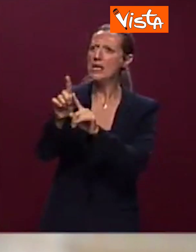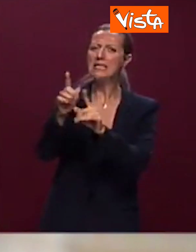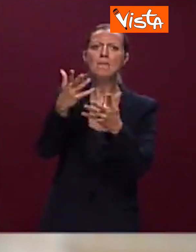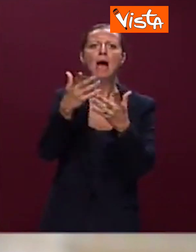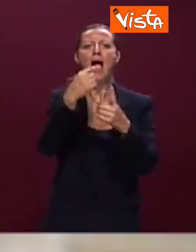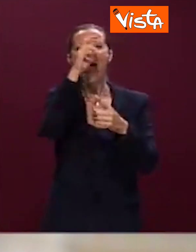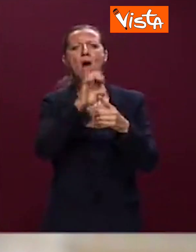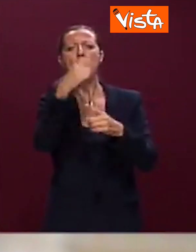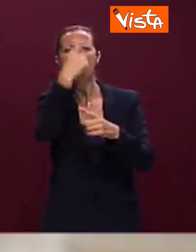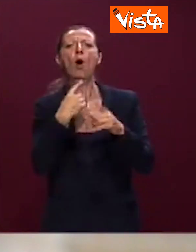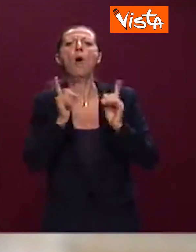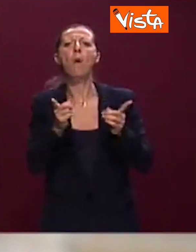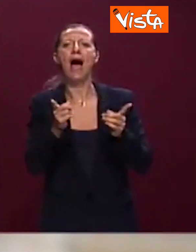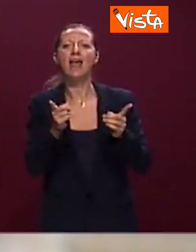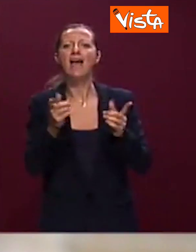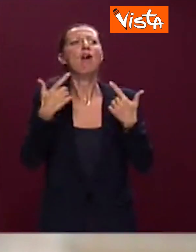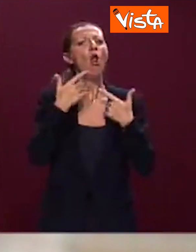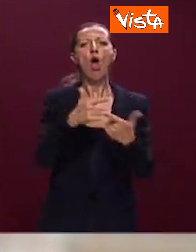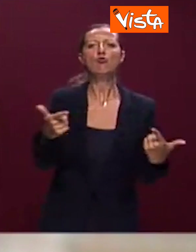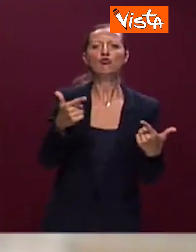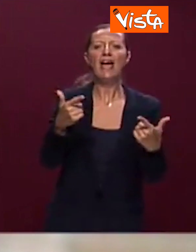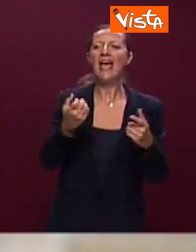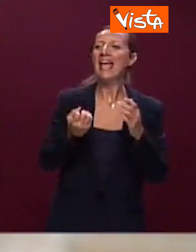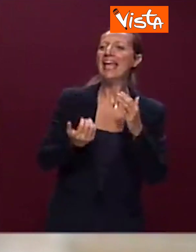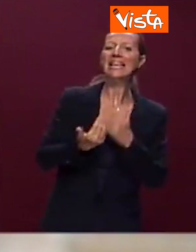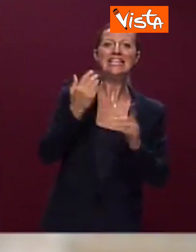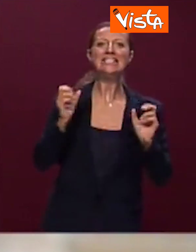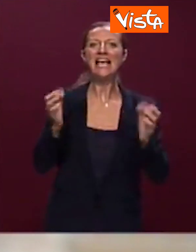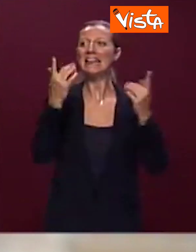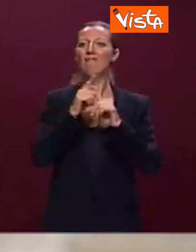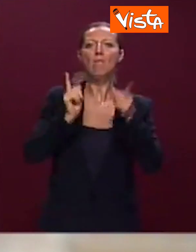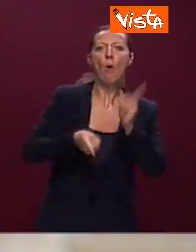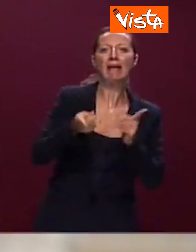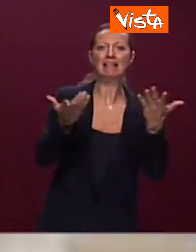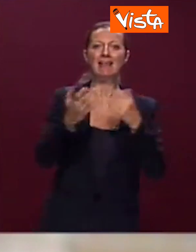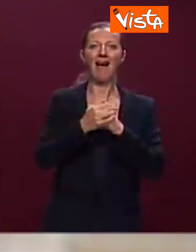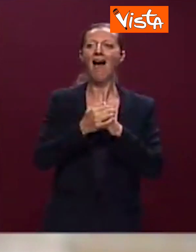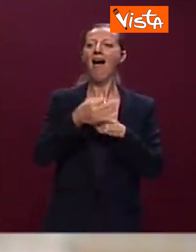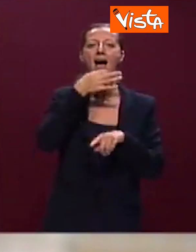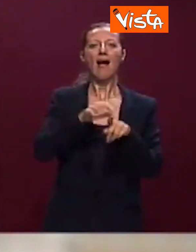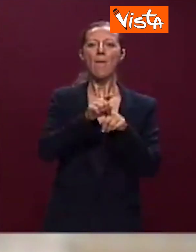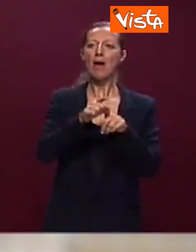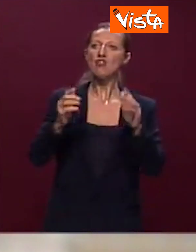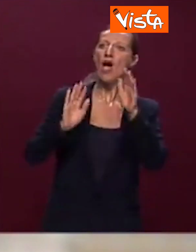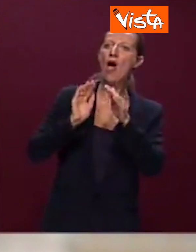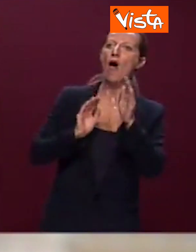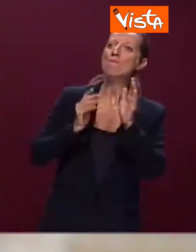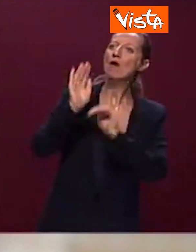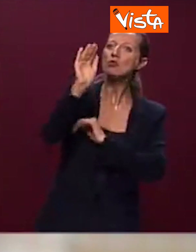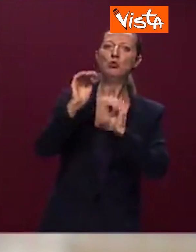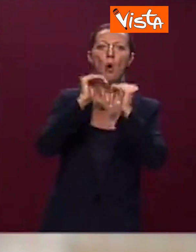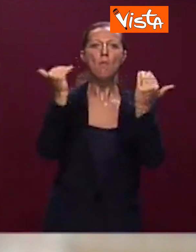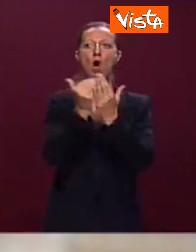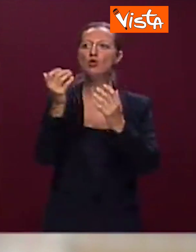una capacità di iniziativa politica in grado di far uscire il futuro del mondo e dell'Europa dalla